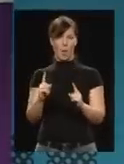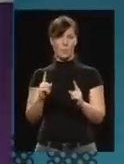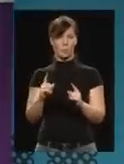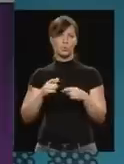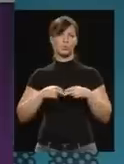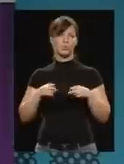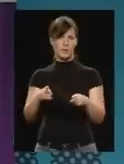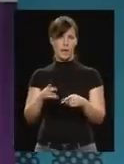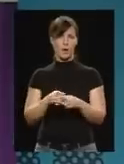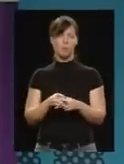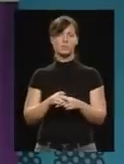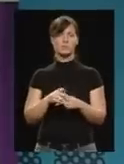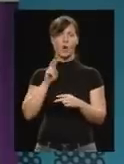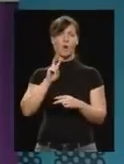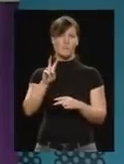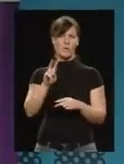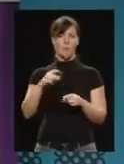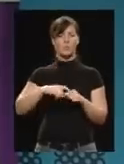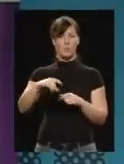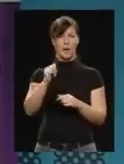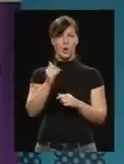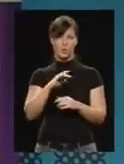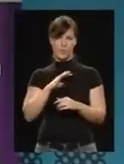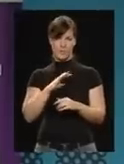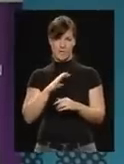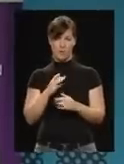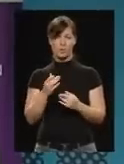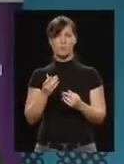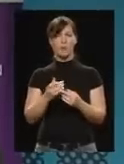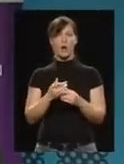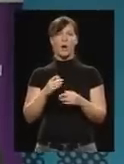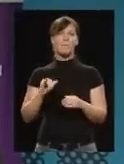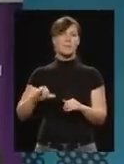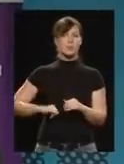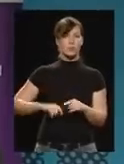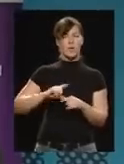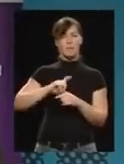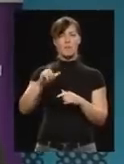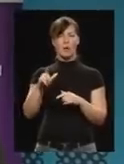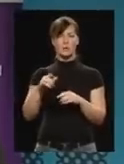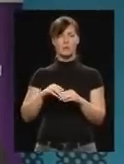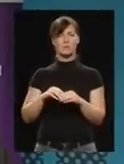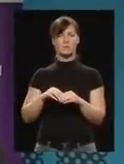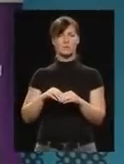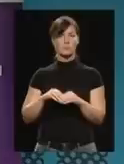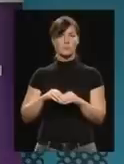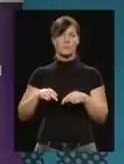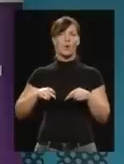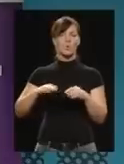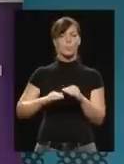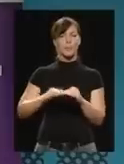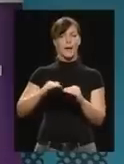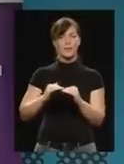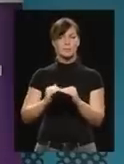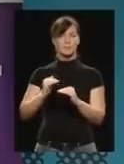szükség van, és azért, hogy biztonságosabb legyen a villamosról le és felszállni, az a tervünk, hogy megemeljük az útpályát, és így a villamosmegállóknak az autóknak kell lényegében felhajtani